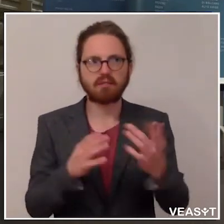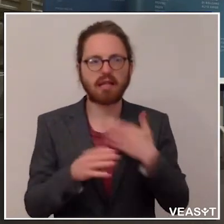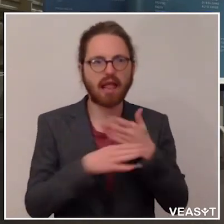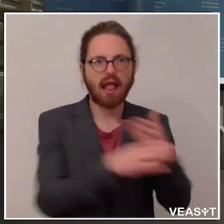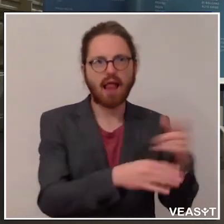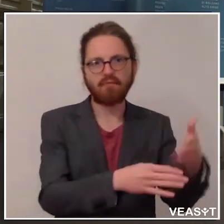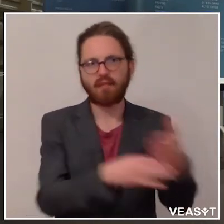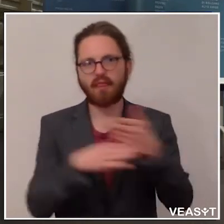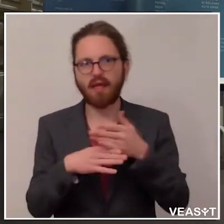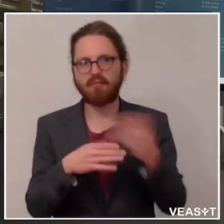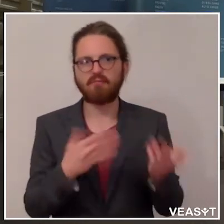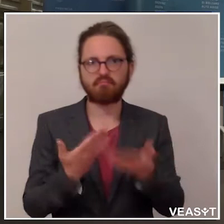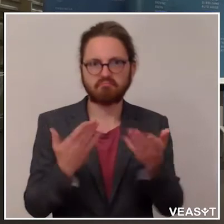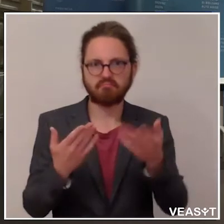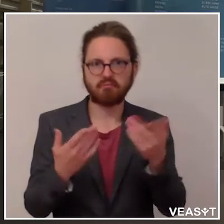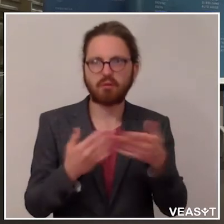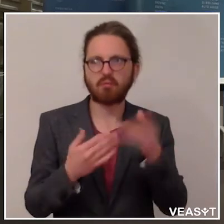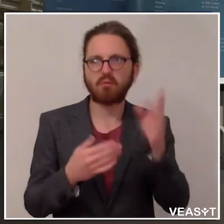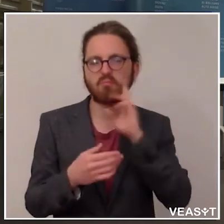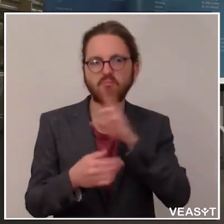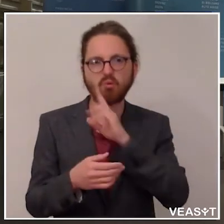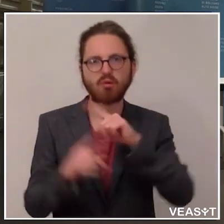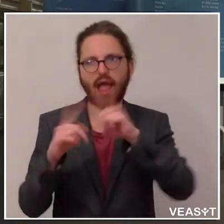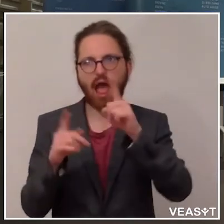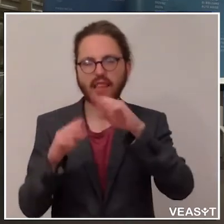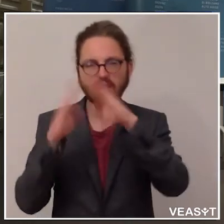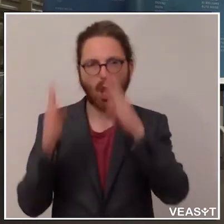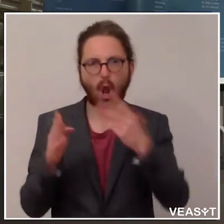wenn man die Kinder sozusagen zur Mutter in ein anderes Haus bringt?